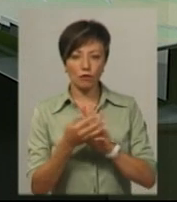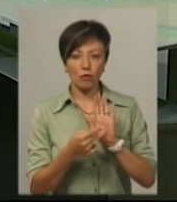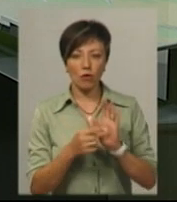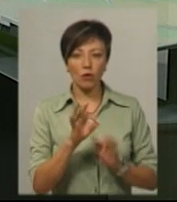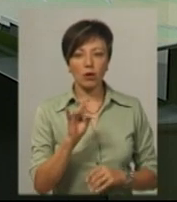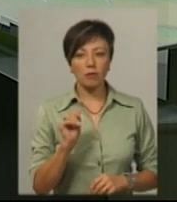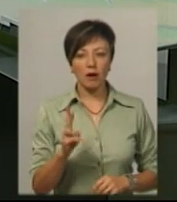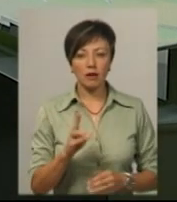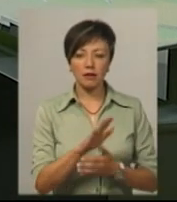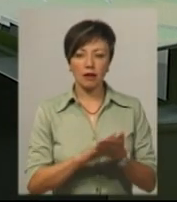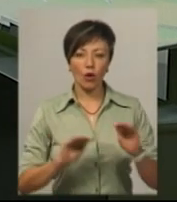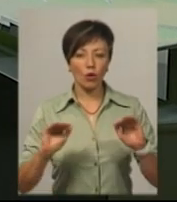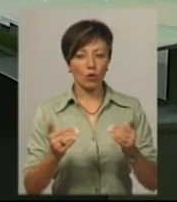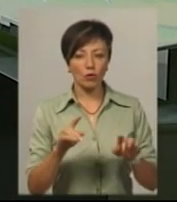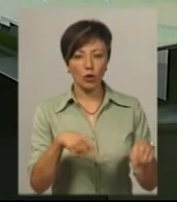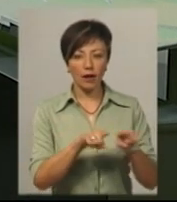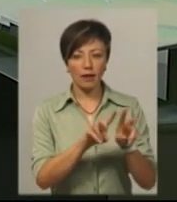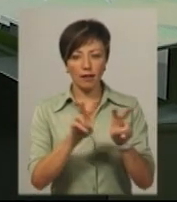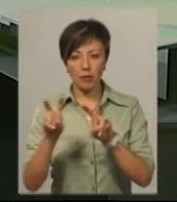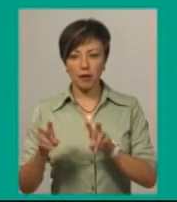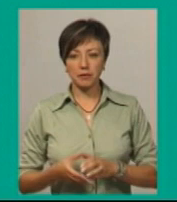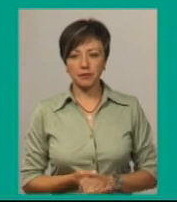Ольга Рибак. Далі коротко про такі теми.